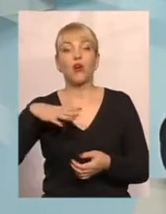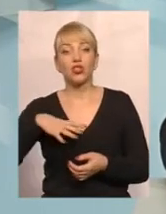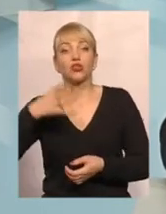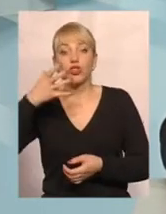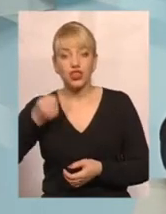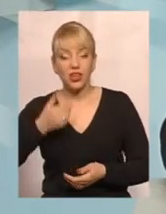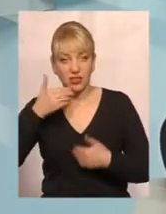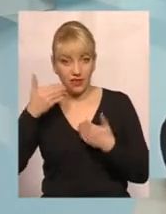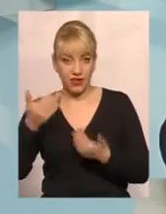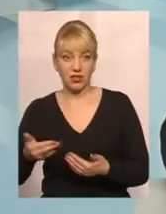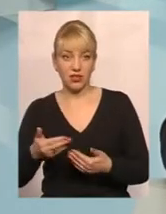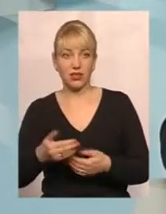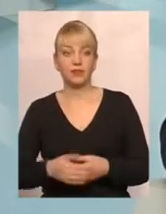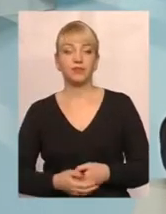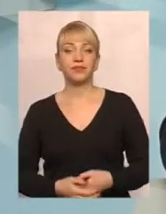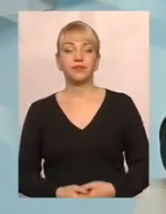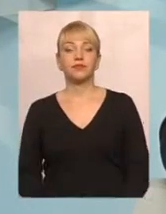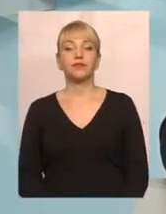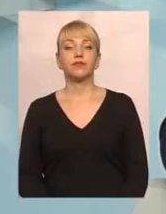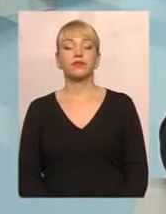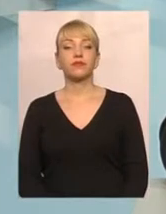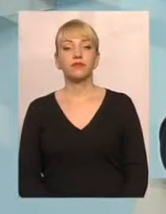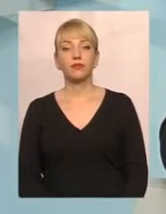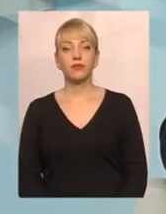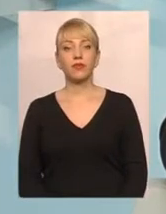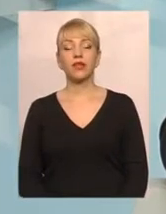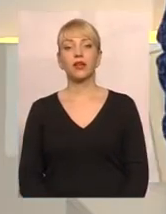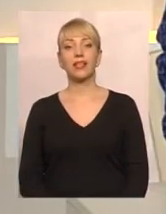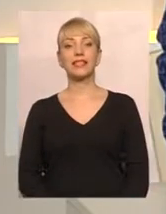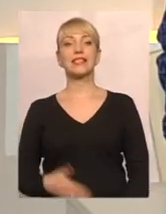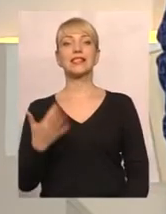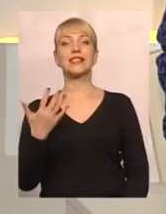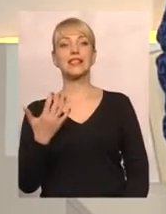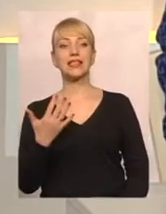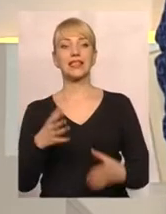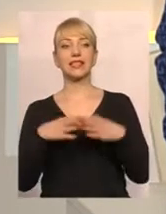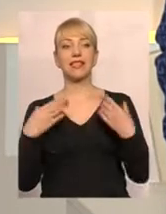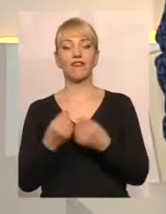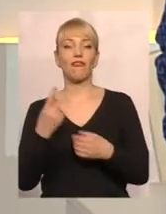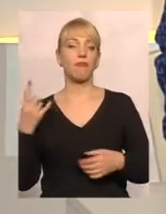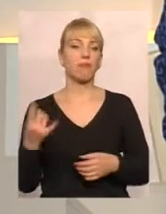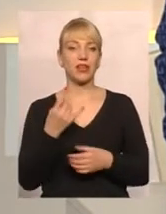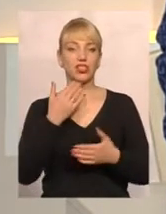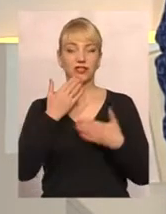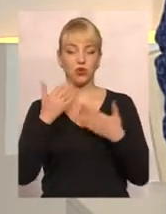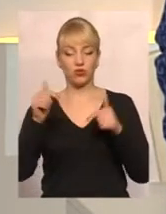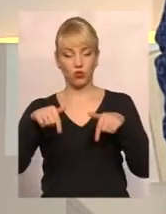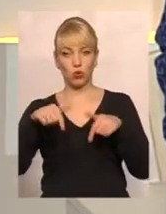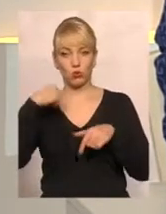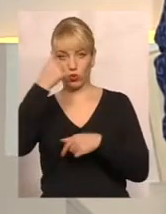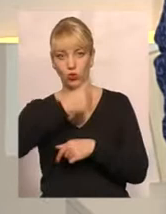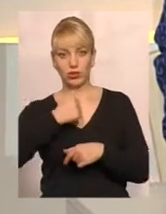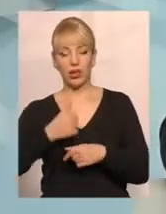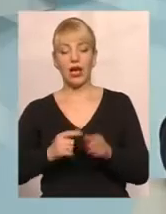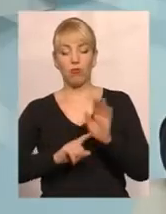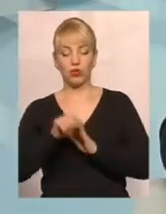звернення. До речі, скільки вперше людей, скільки родин звернулося вперше з початку цього опалювального З